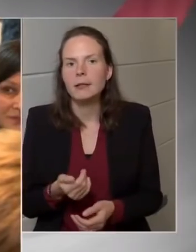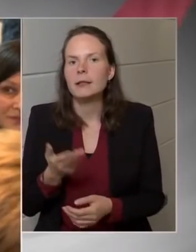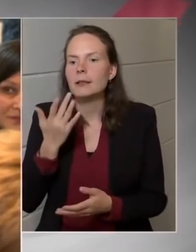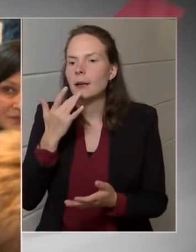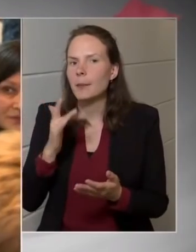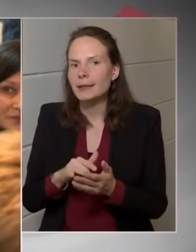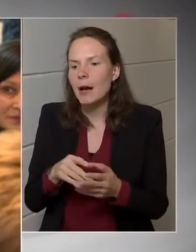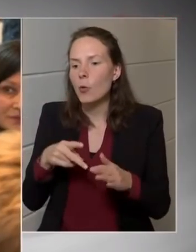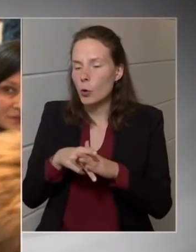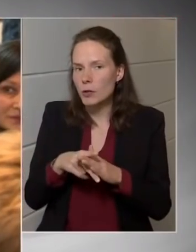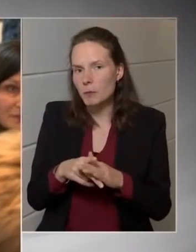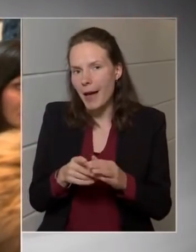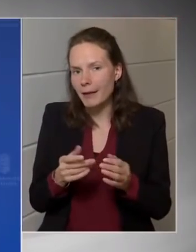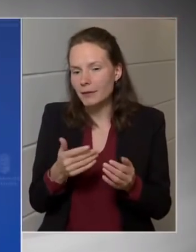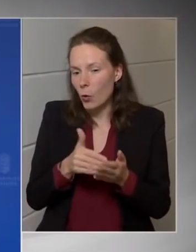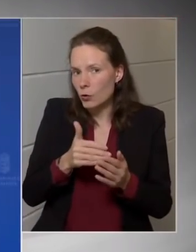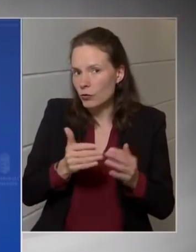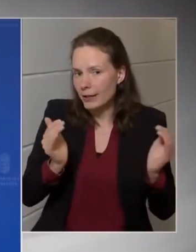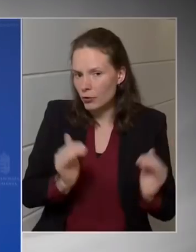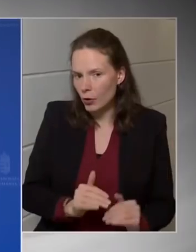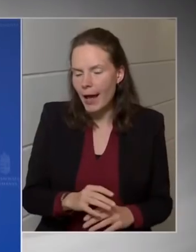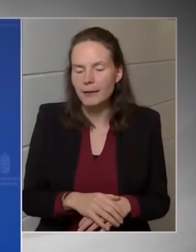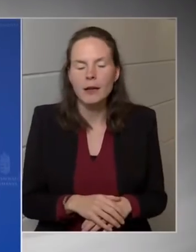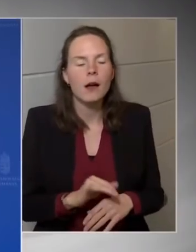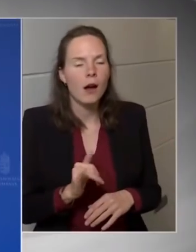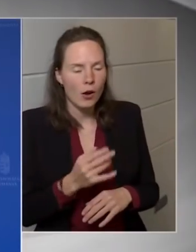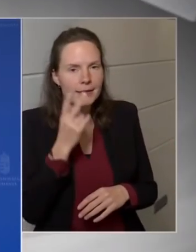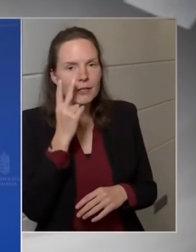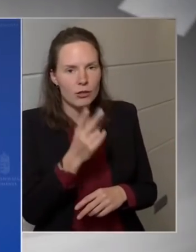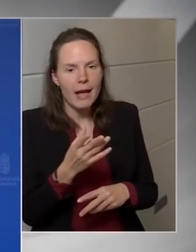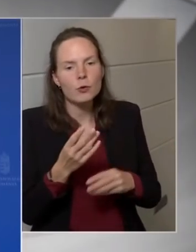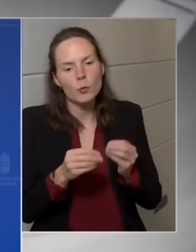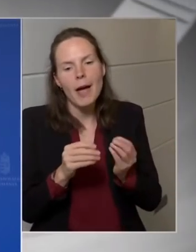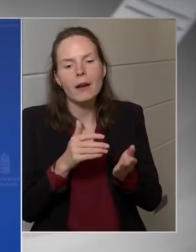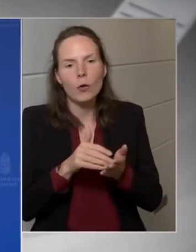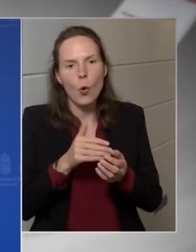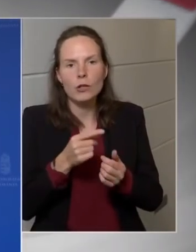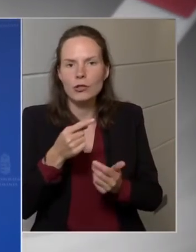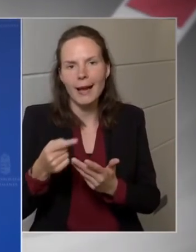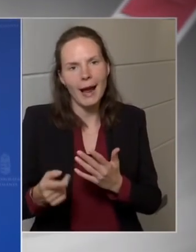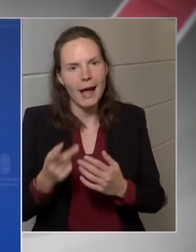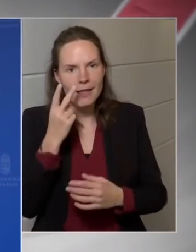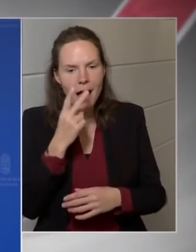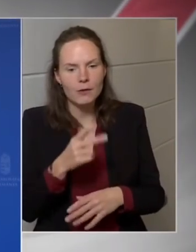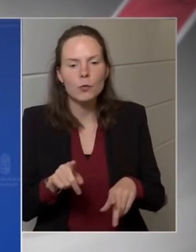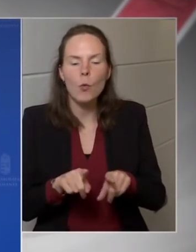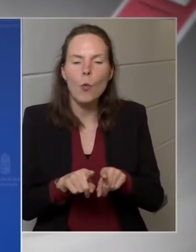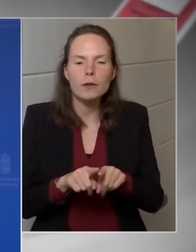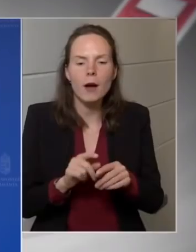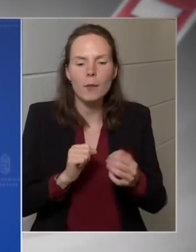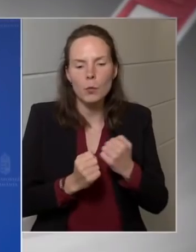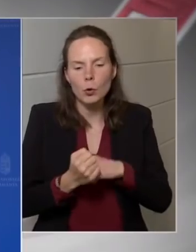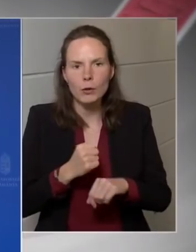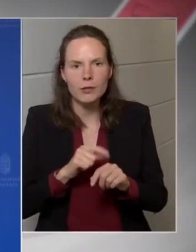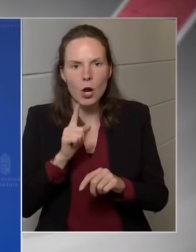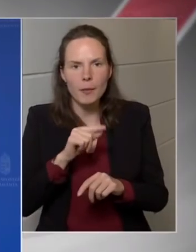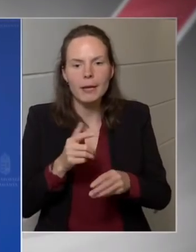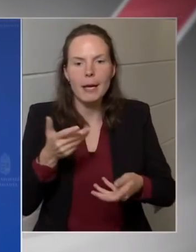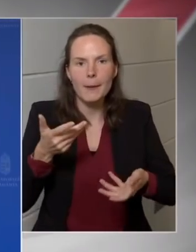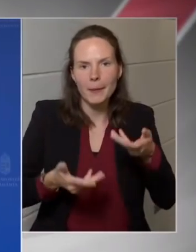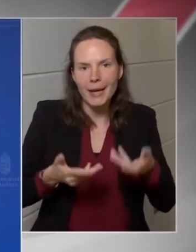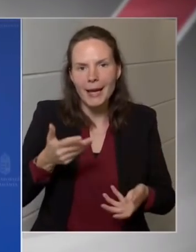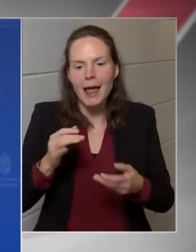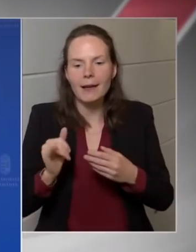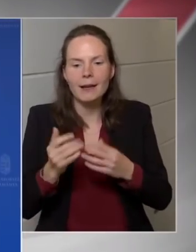csökkentett közben például? is látjuk, mert a költségeit is látjuk, tehát ez egy olyan működés, amiben mérleget és eredménykimutatást